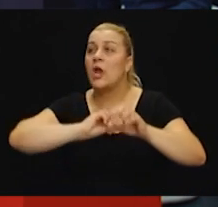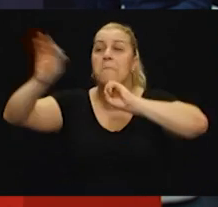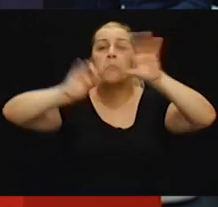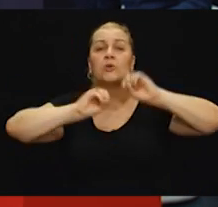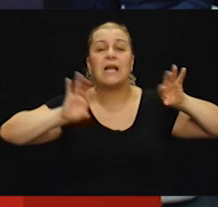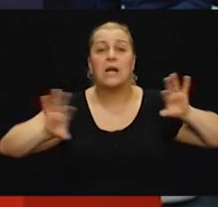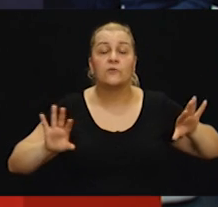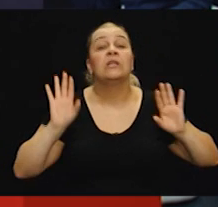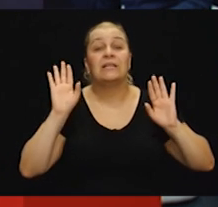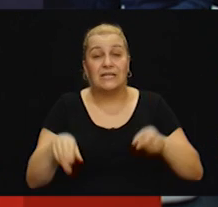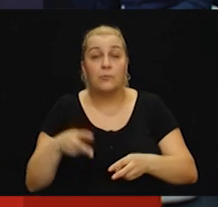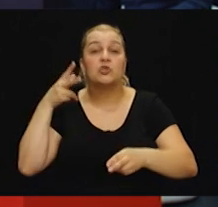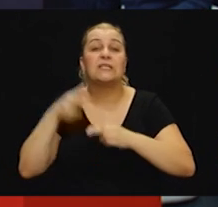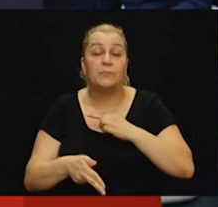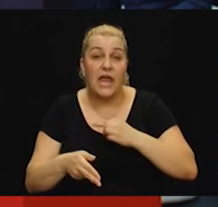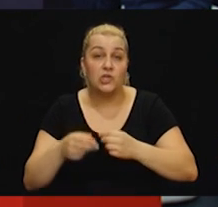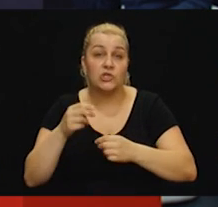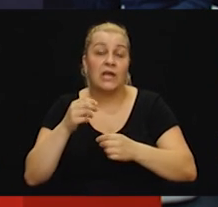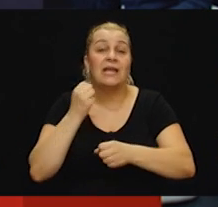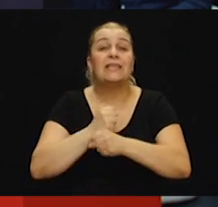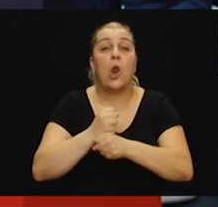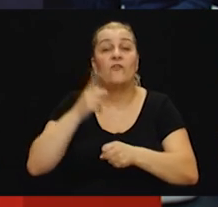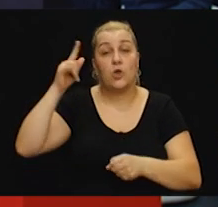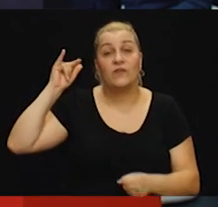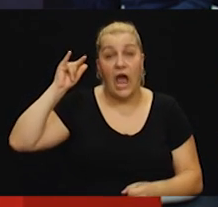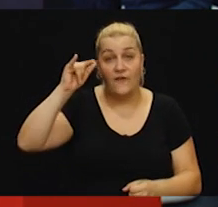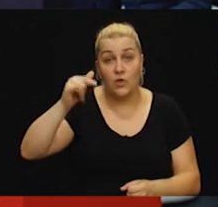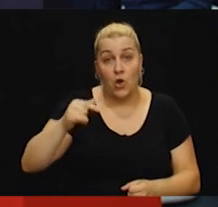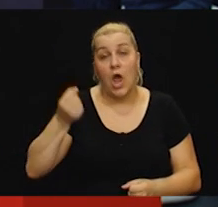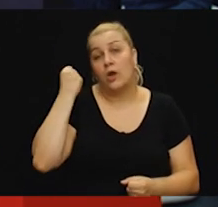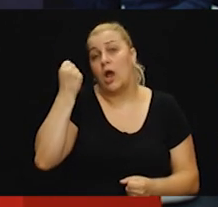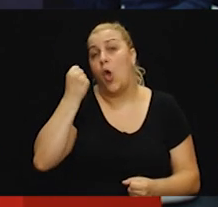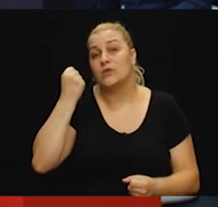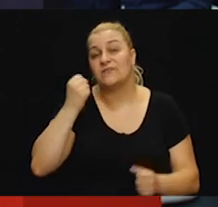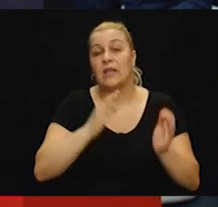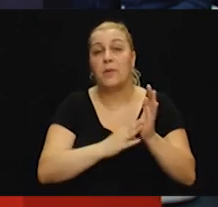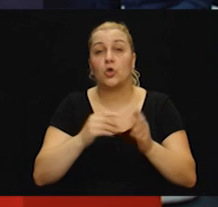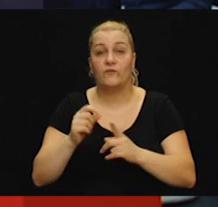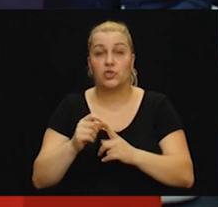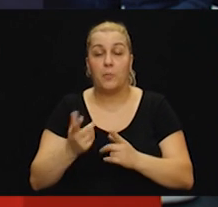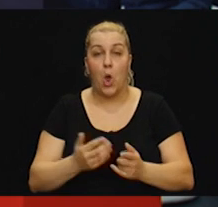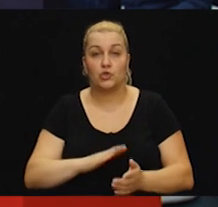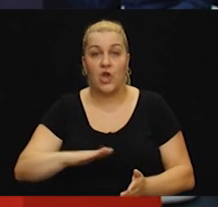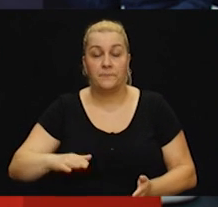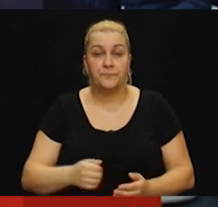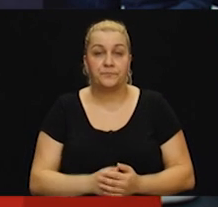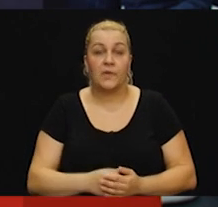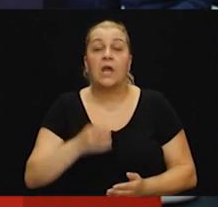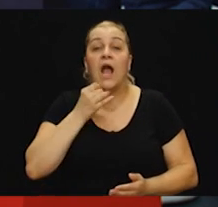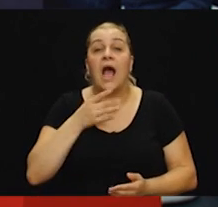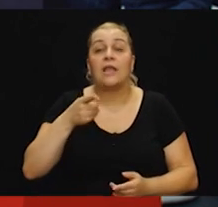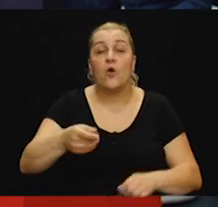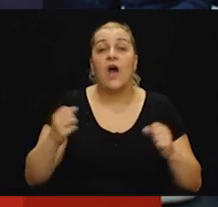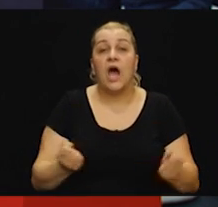spriječiti djelovanje tih, može biti na djelovanje tih aviona po Metkovići, po pločama i opuzenju. Roland, kad je zvanična otprilike